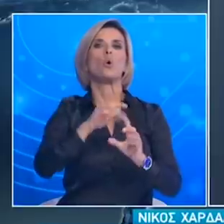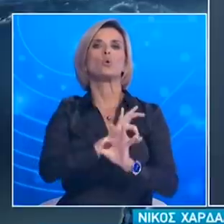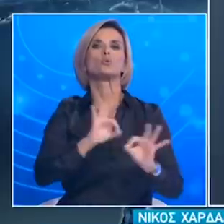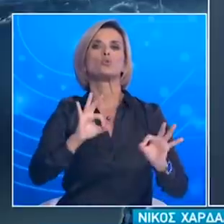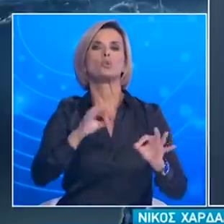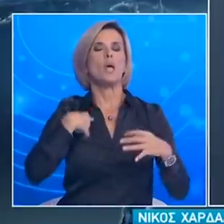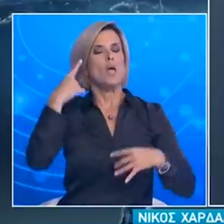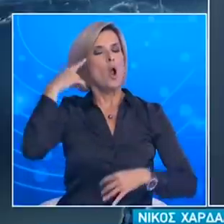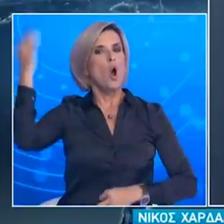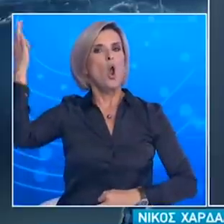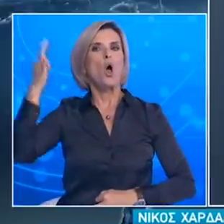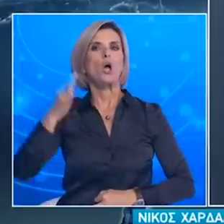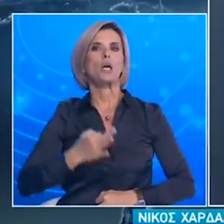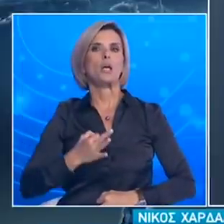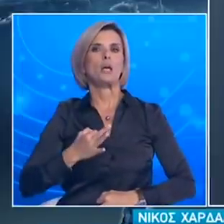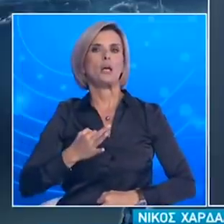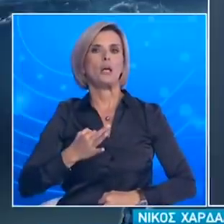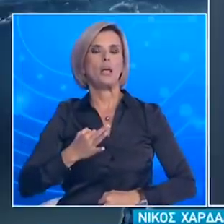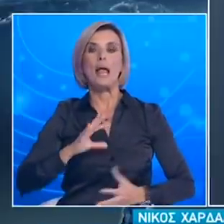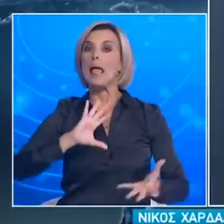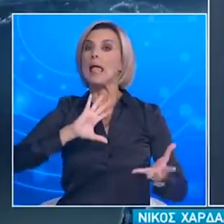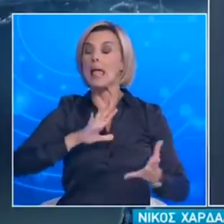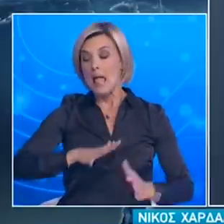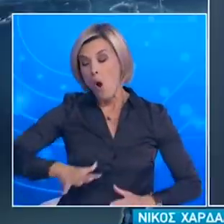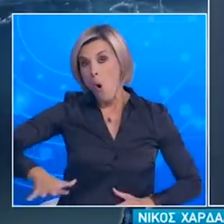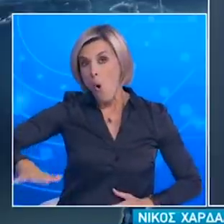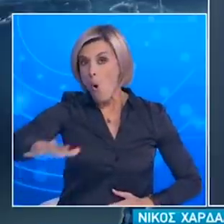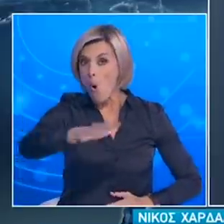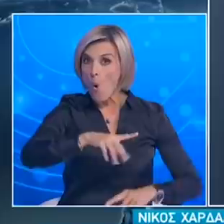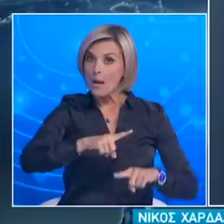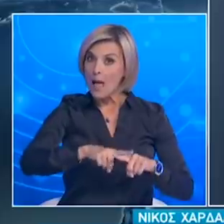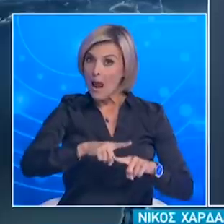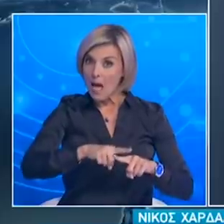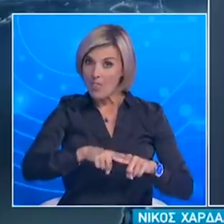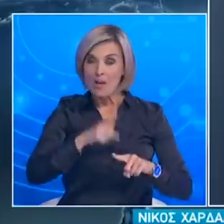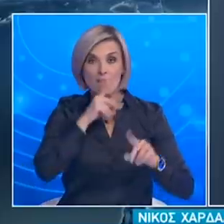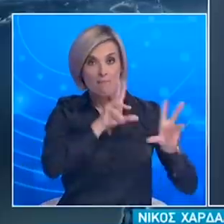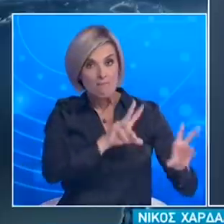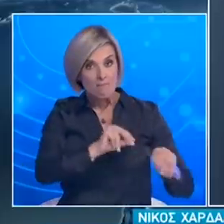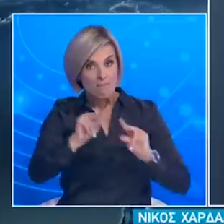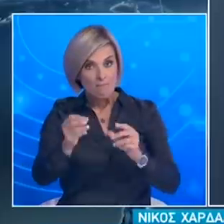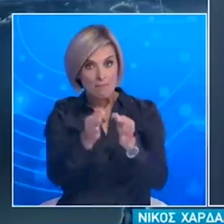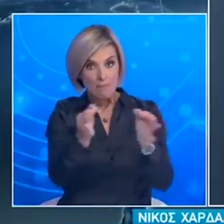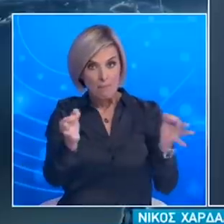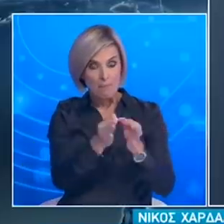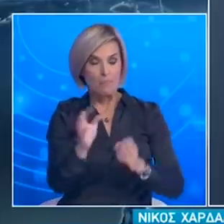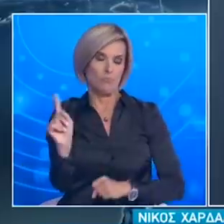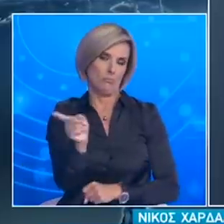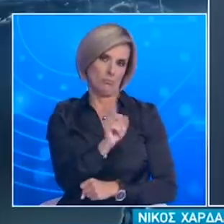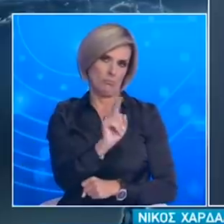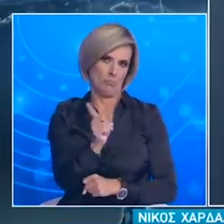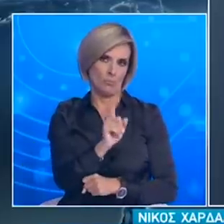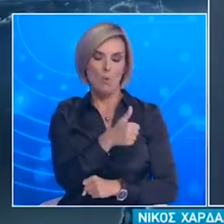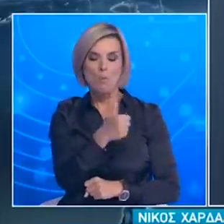λογική γενικότερων μέτρων αυτή τη στιγμή τα μέτρα είναι υπερτοπικού χαρακτήρα. Αν εξαιρέσουμε τις